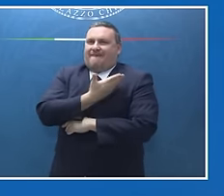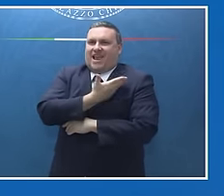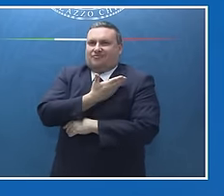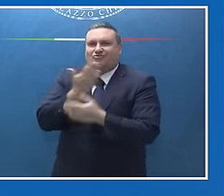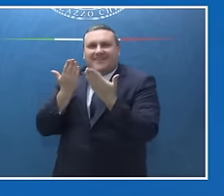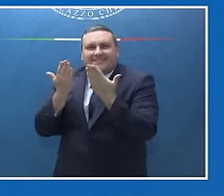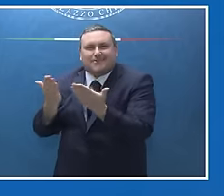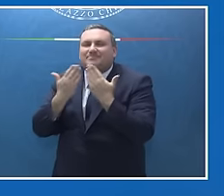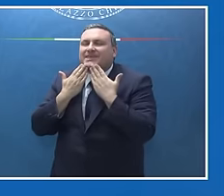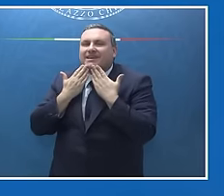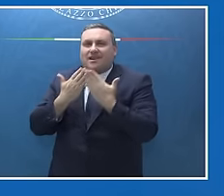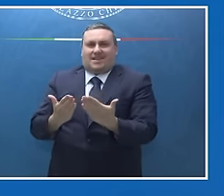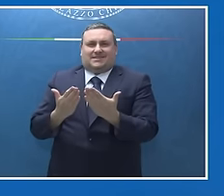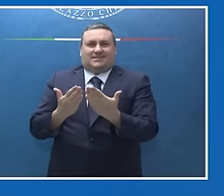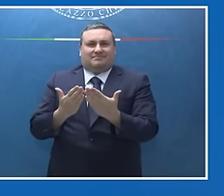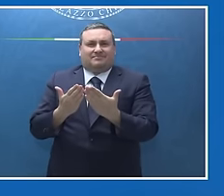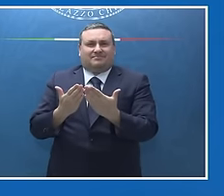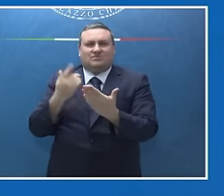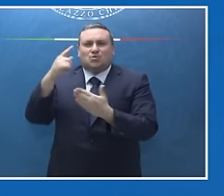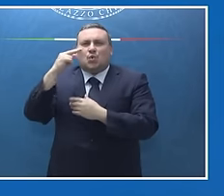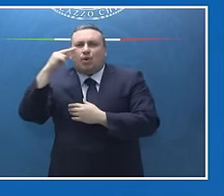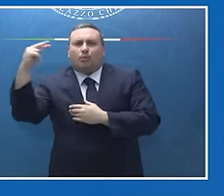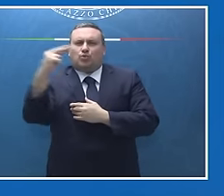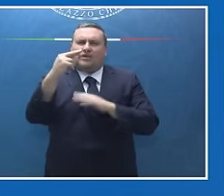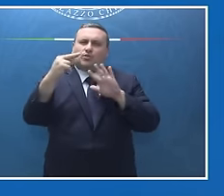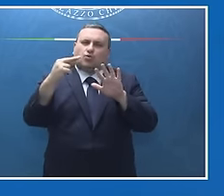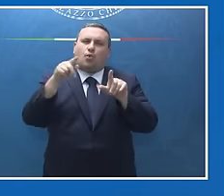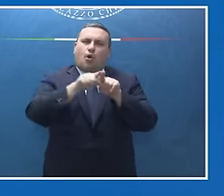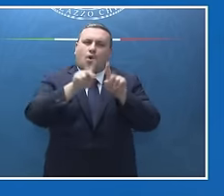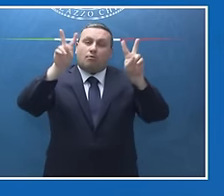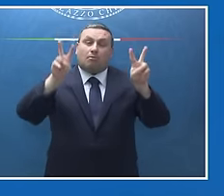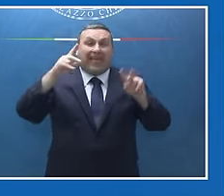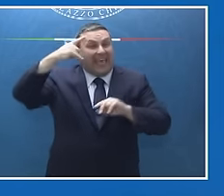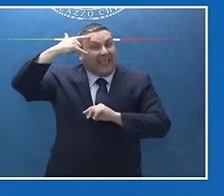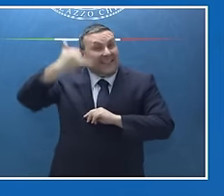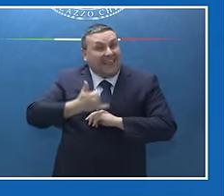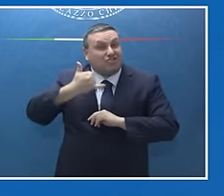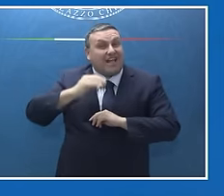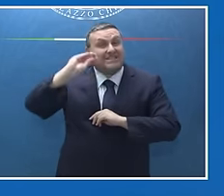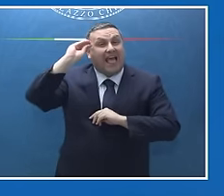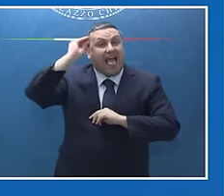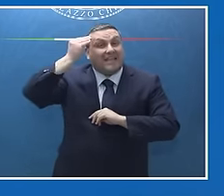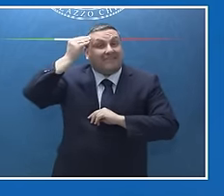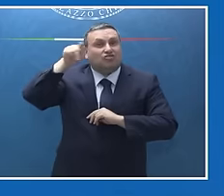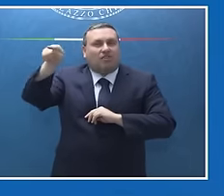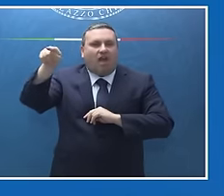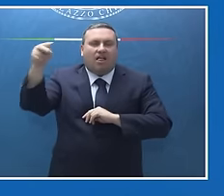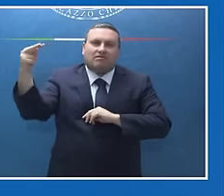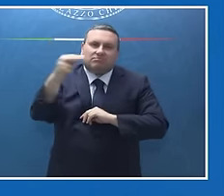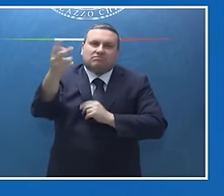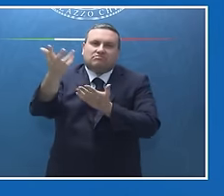chiaramente per averci regalato il suo preziosissimo punto di vista sul tema dell'intelligenza artificiale e anche per